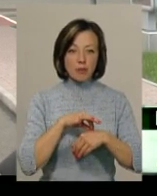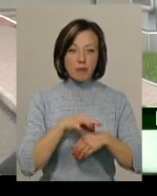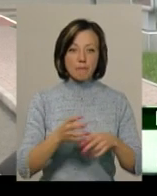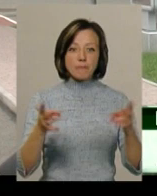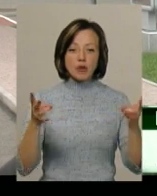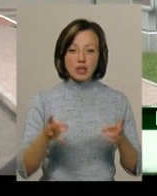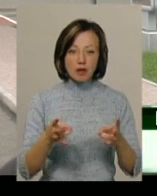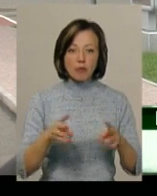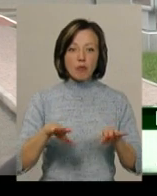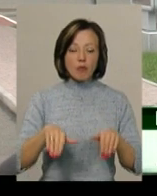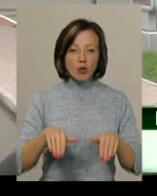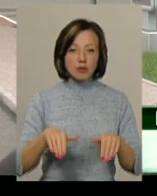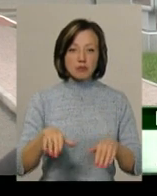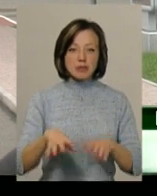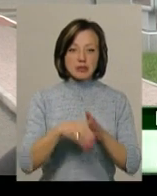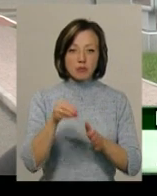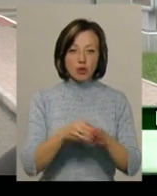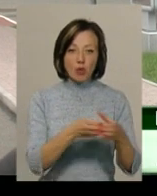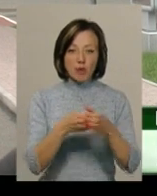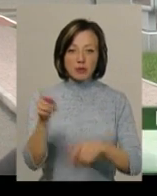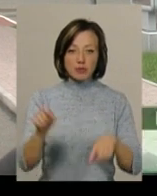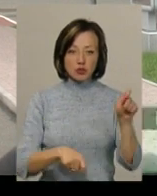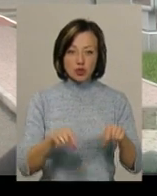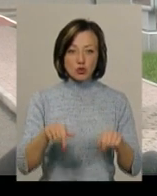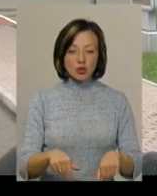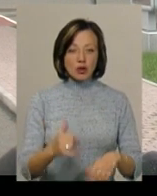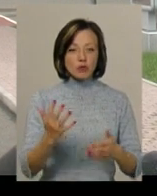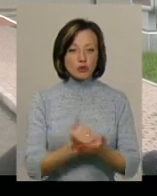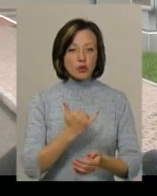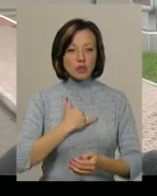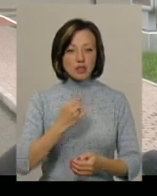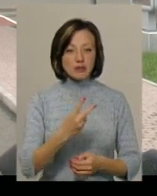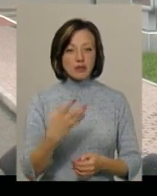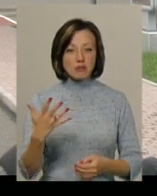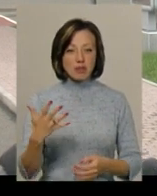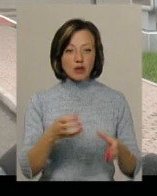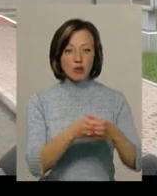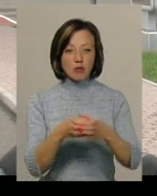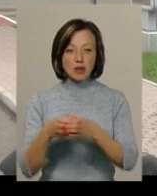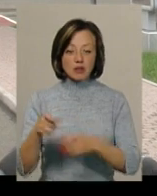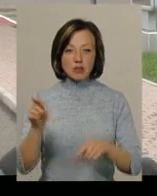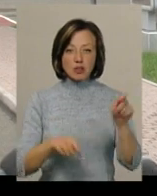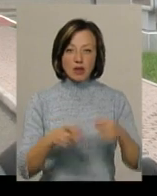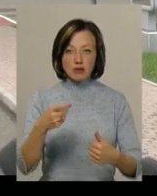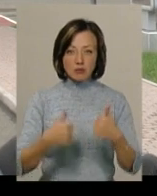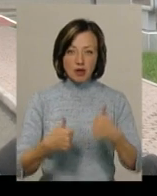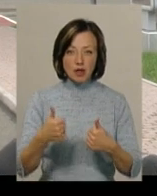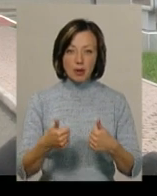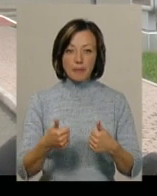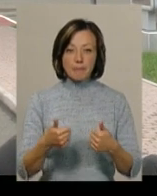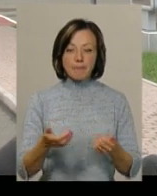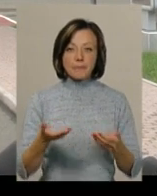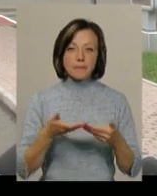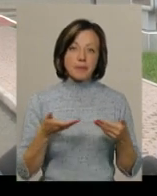потім збірні команди приїжджають сюди і в нас 25 команд приїжджають на соревновання. Ми захватуємо